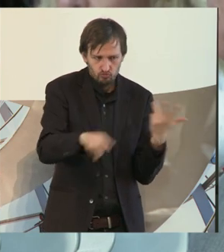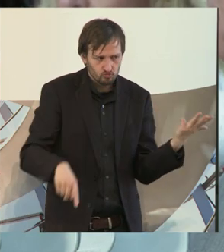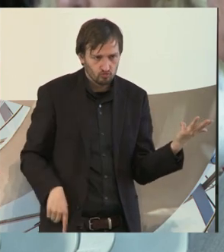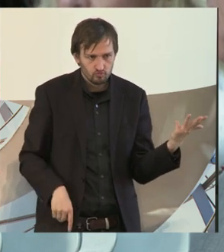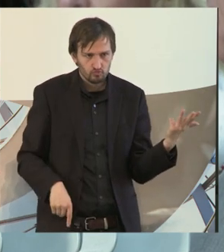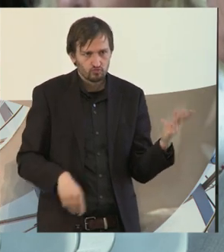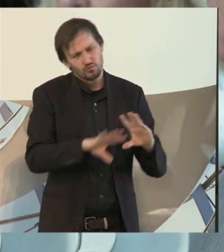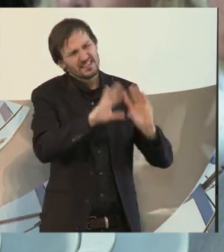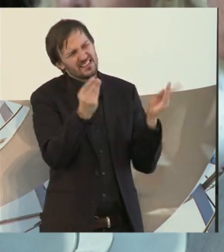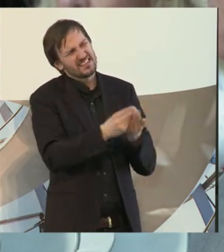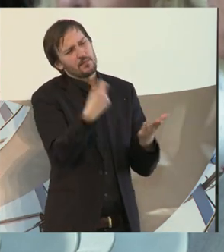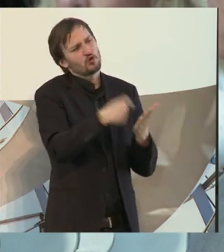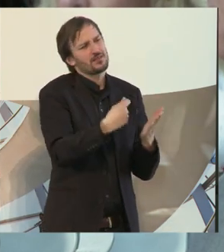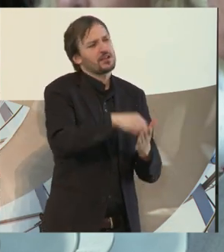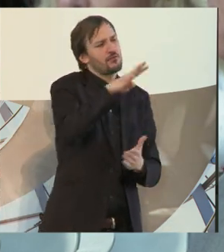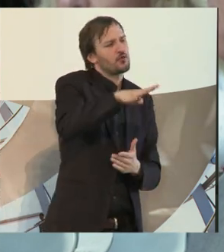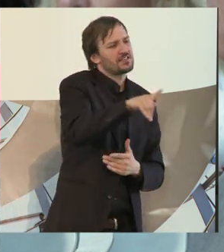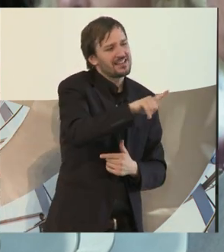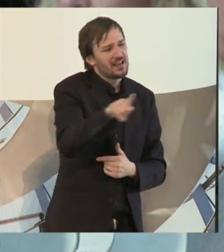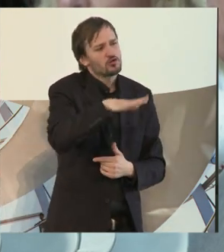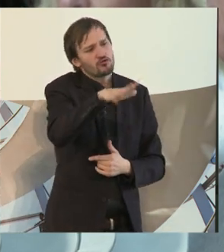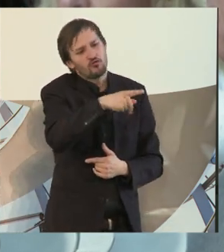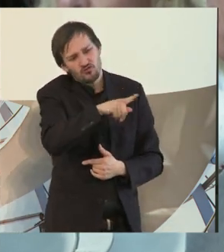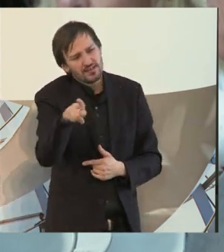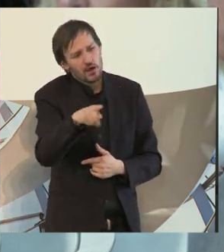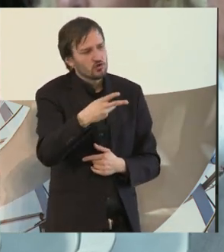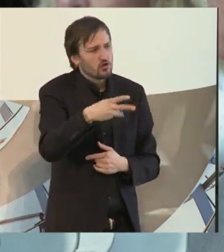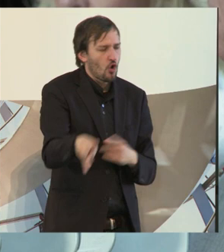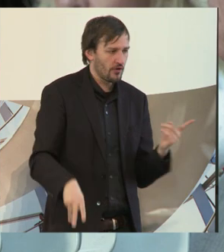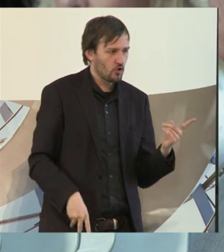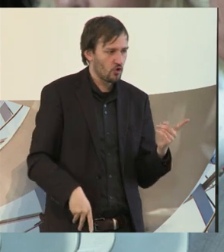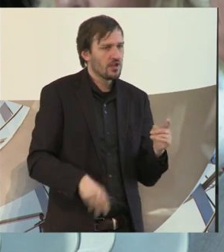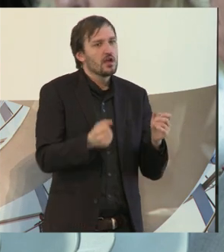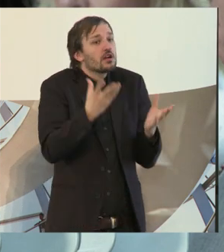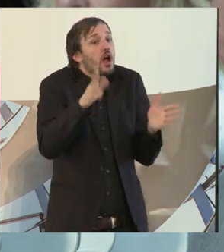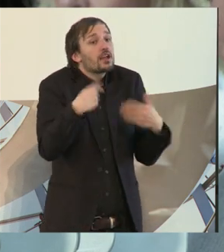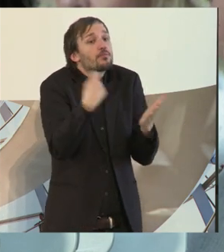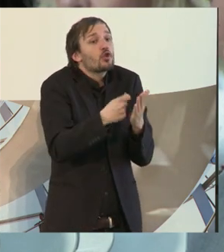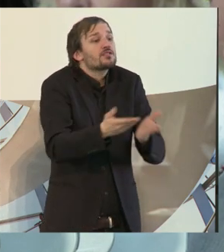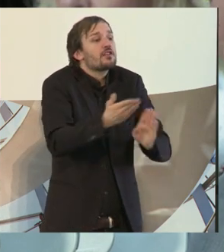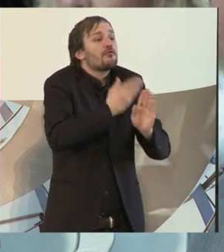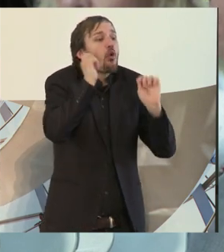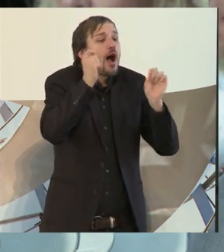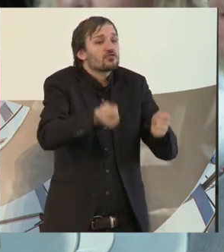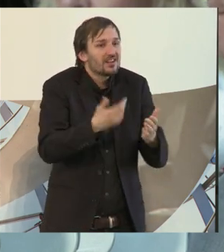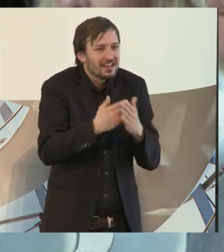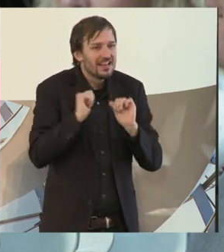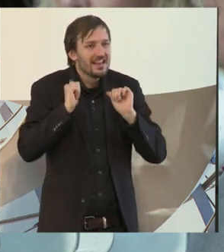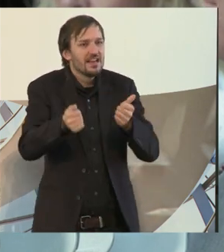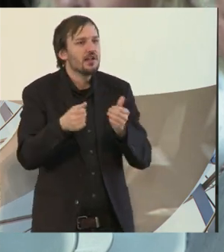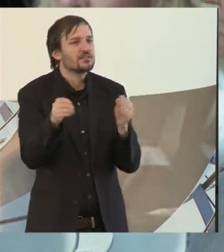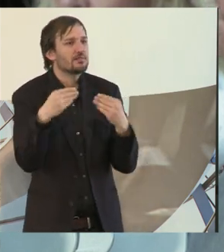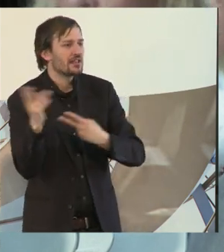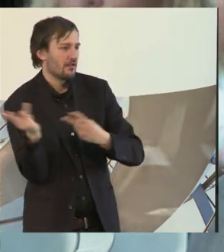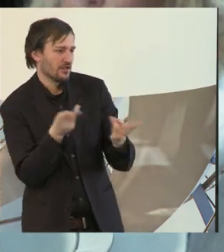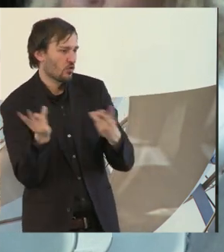naja, 14.000, 15.000 Euro kosteten nach Kostenvoranschlag. Über die Höhe kann man sich immer wieder streiten. Ich finde, da machen Hilfsmittelversorger auch eine Menge Geld